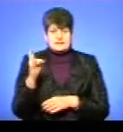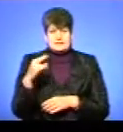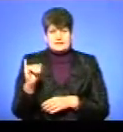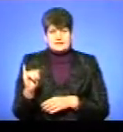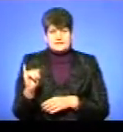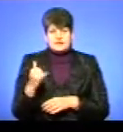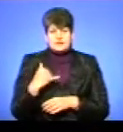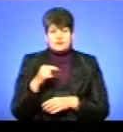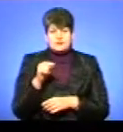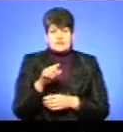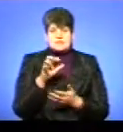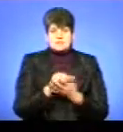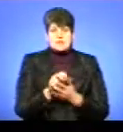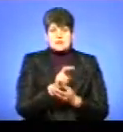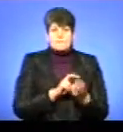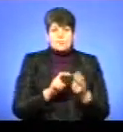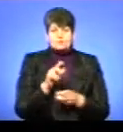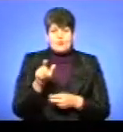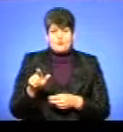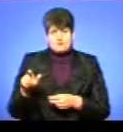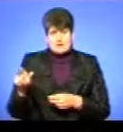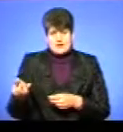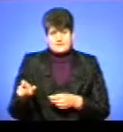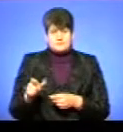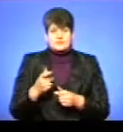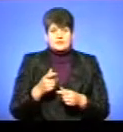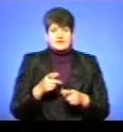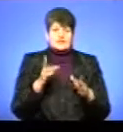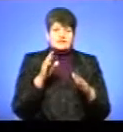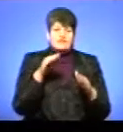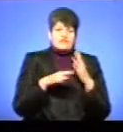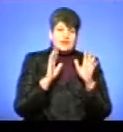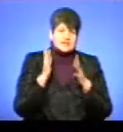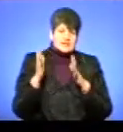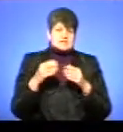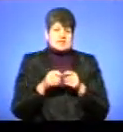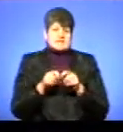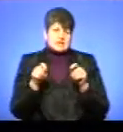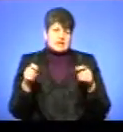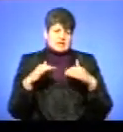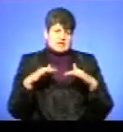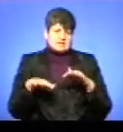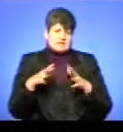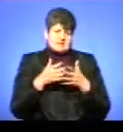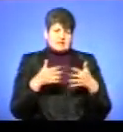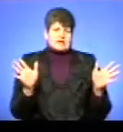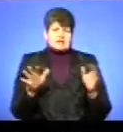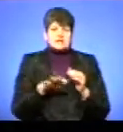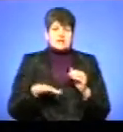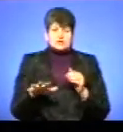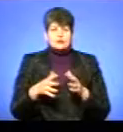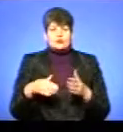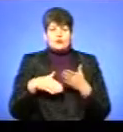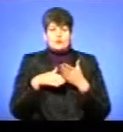Вона займається пошуком людей. Пошуком людей на завалах, в лісі, на відкритій території. Вона допомагає рятувальникам